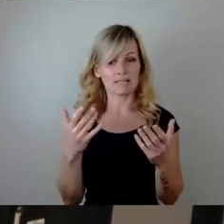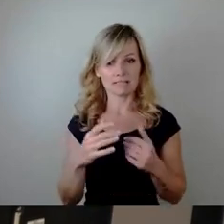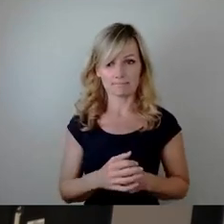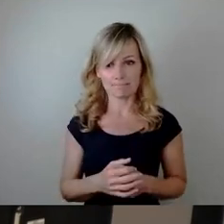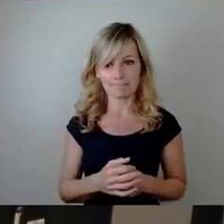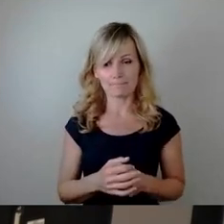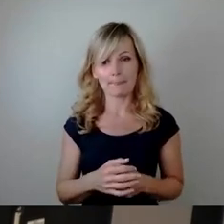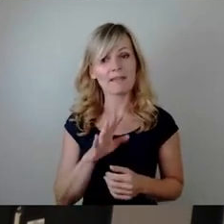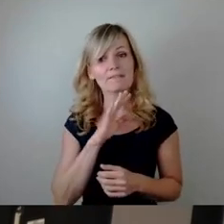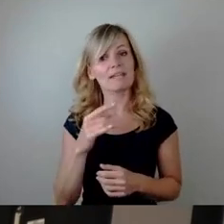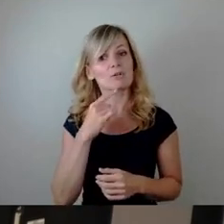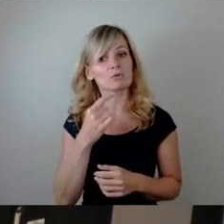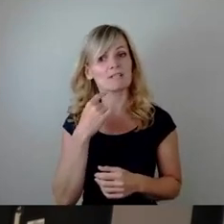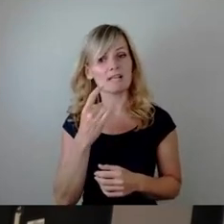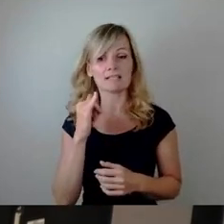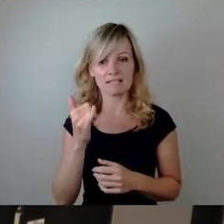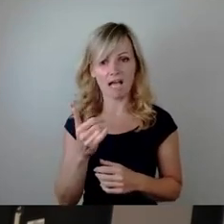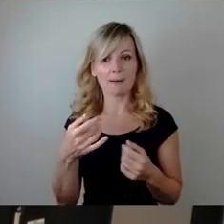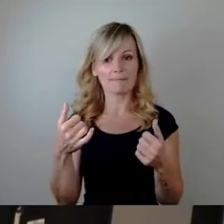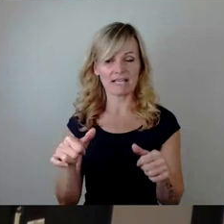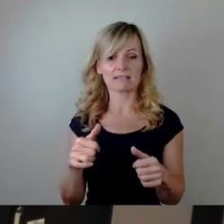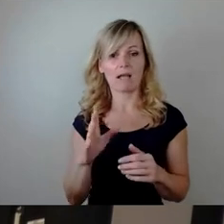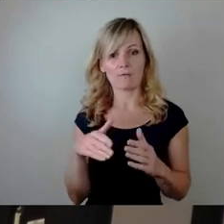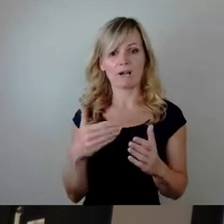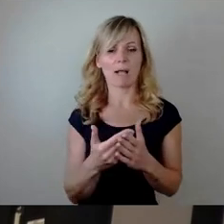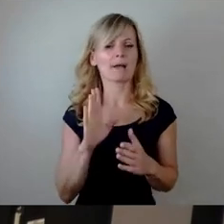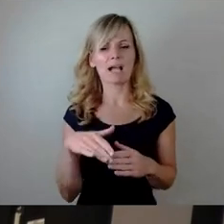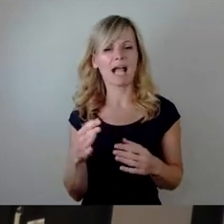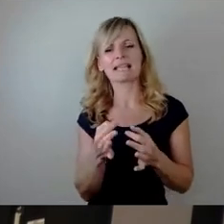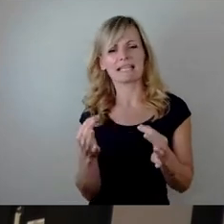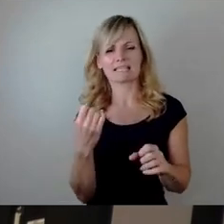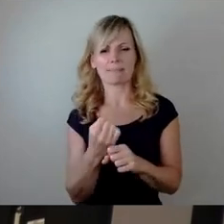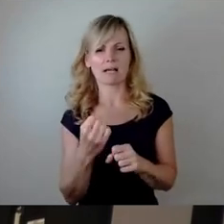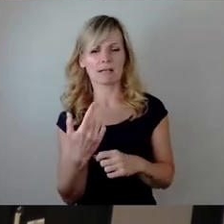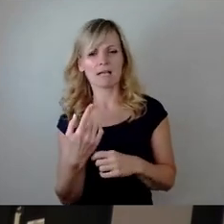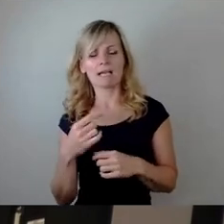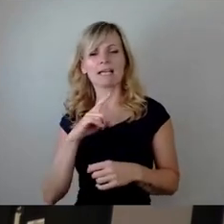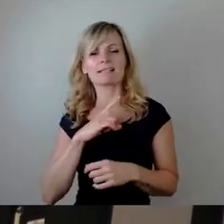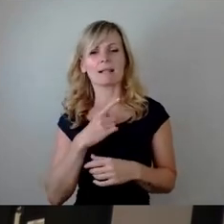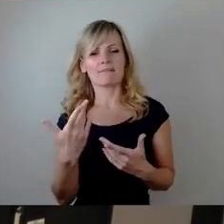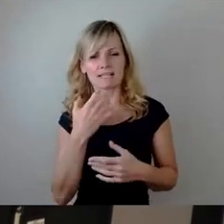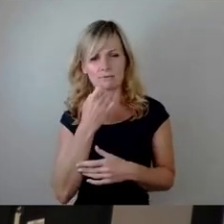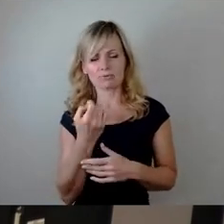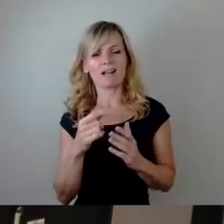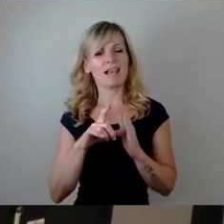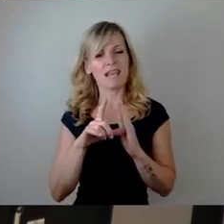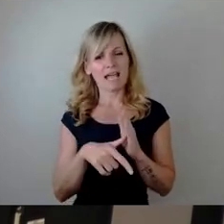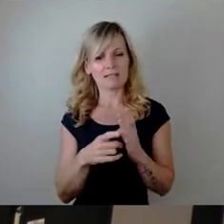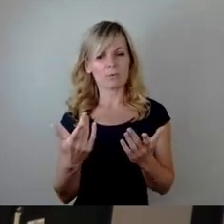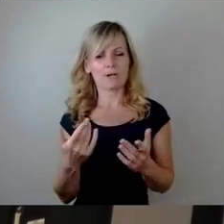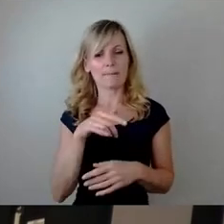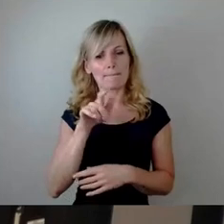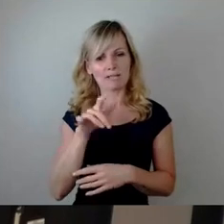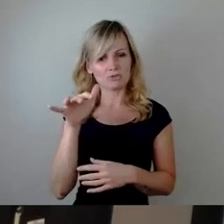kann man faktisch eh nichts tun. Und worauf ich hinaus will, ist, es sind Leistungen, auf die Menschen einen Rechtsanspruch haben.